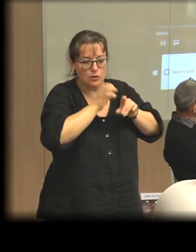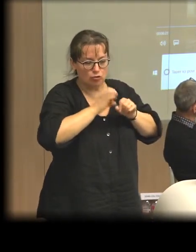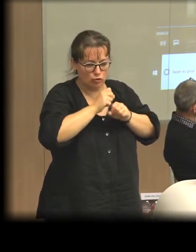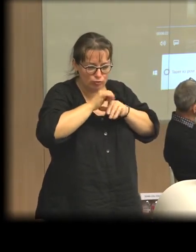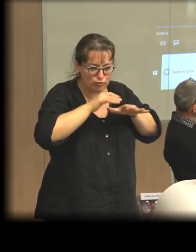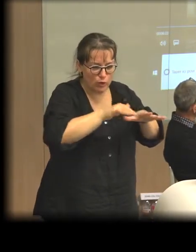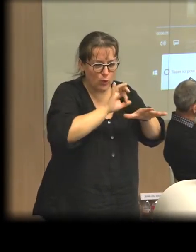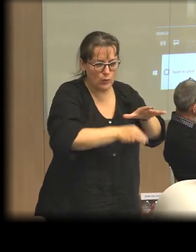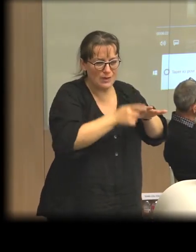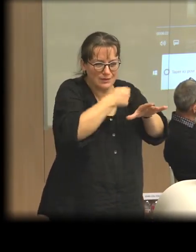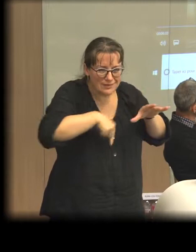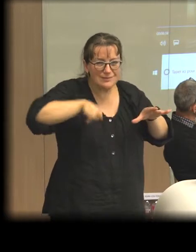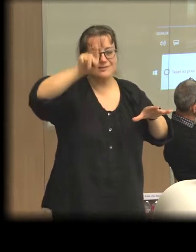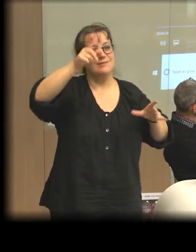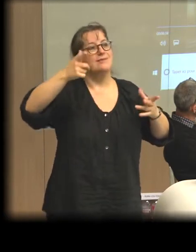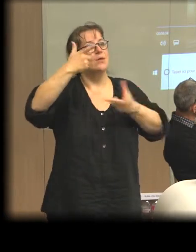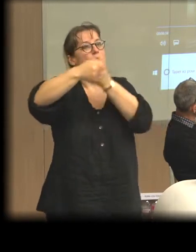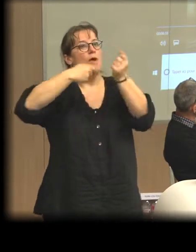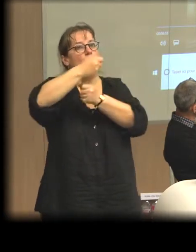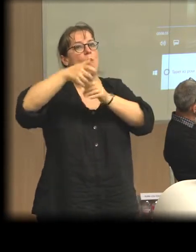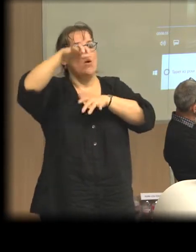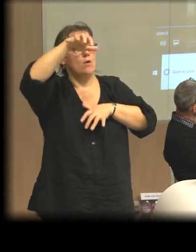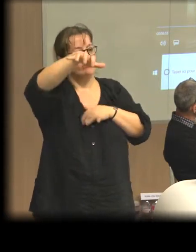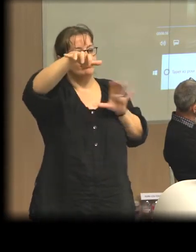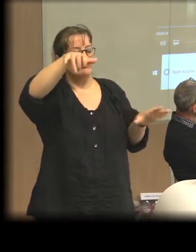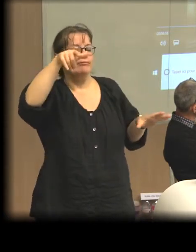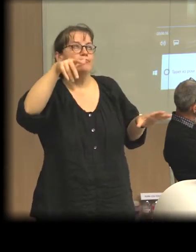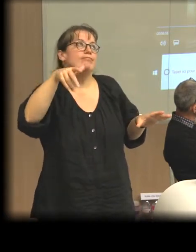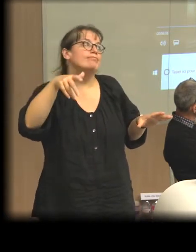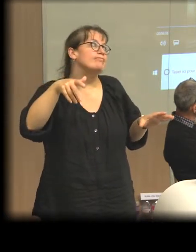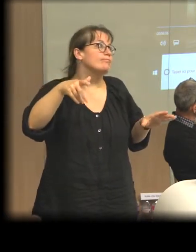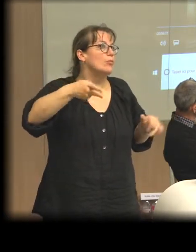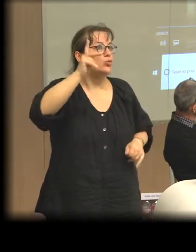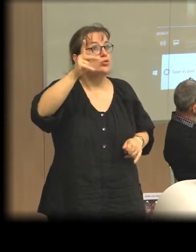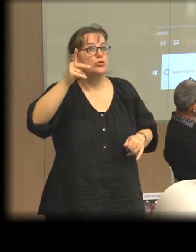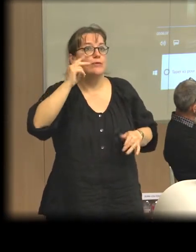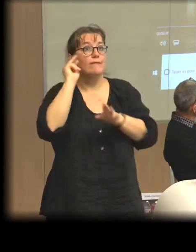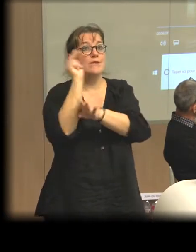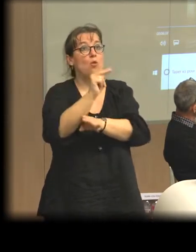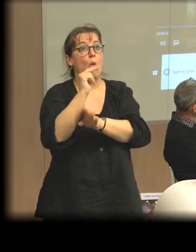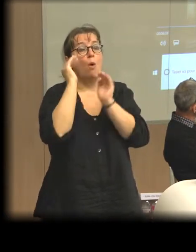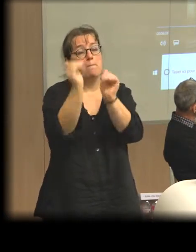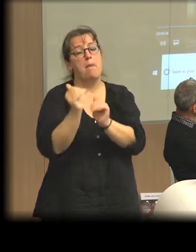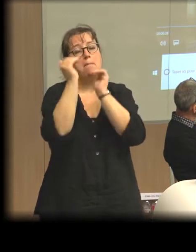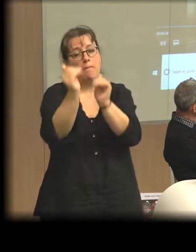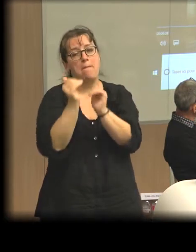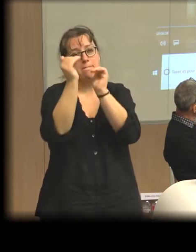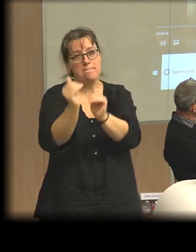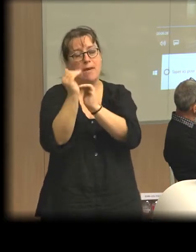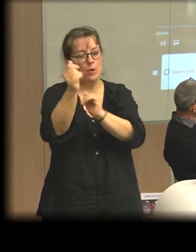gouvernement pétiste de l'ensemble de l'économie, qui est restée une vision assez habituelle, on a eu d'autres